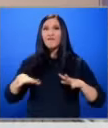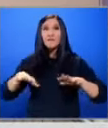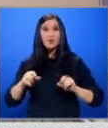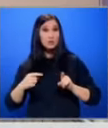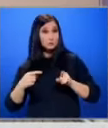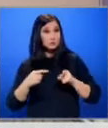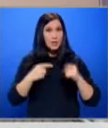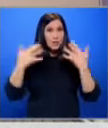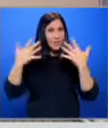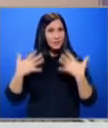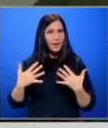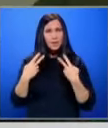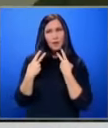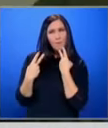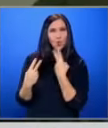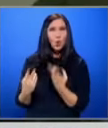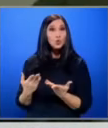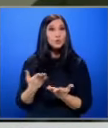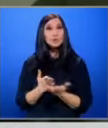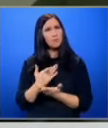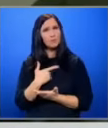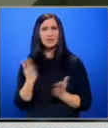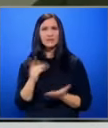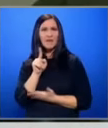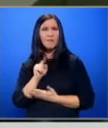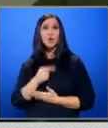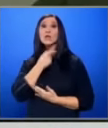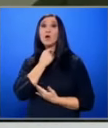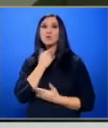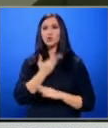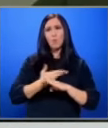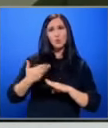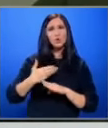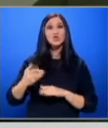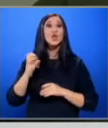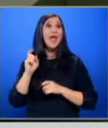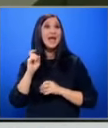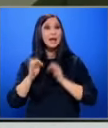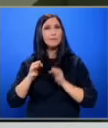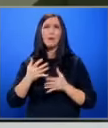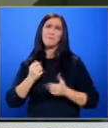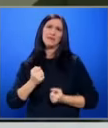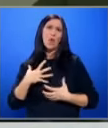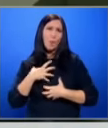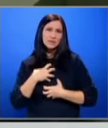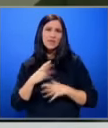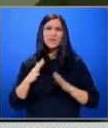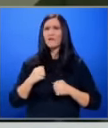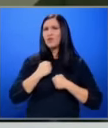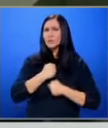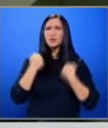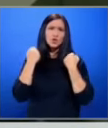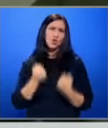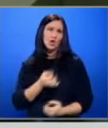Следят данните и прогнозират Според мен е става въпрос за класическо протичане на грип Без опасения за някакви Драматични,